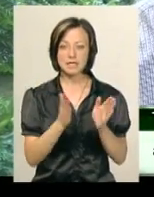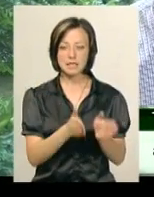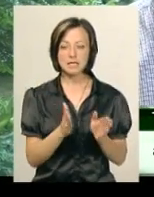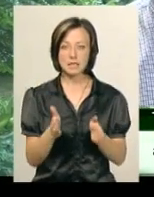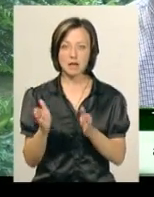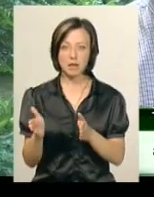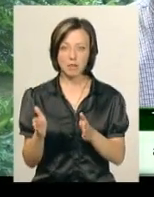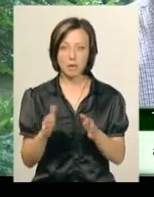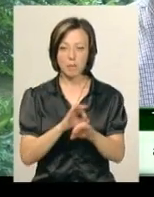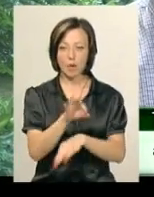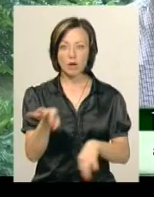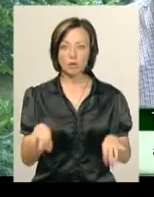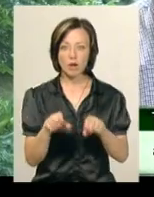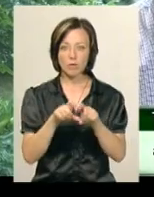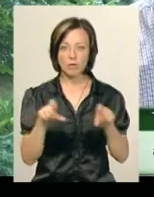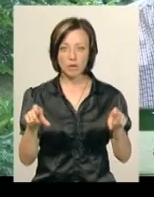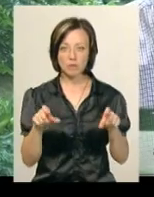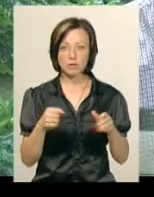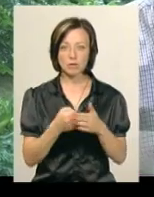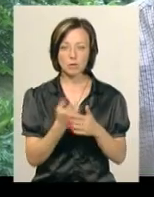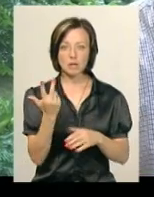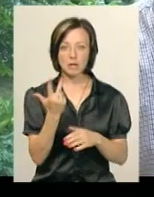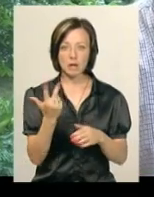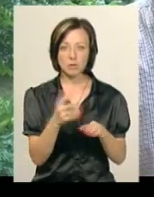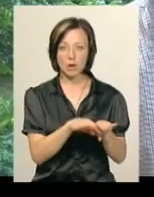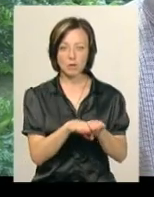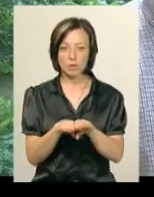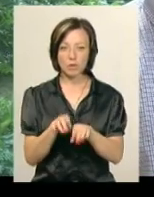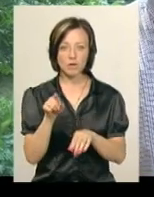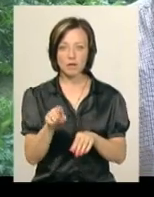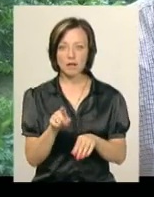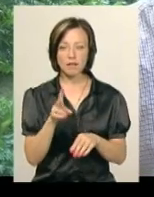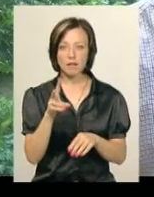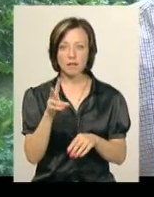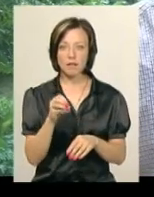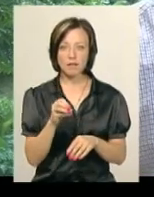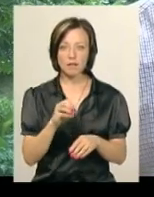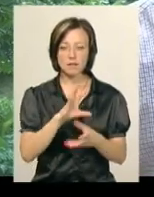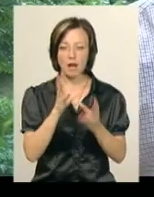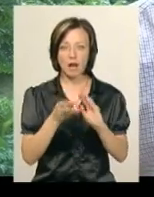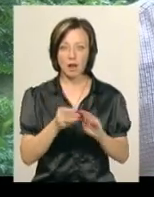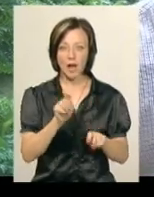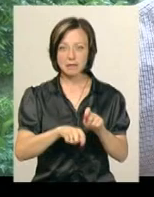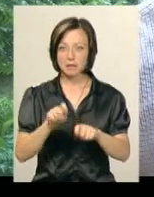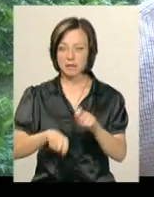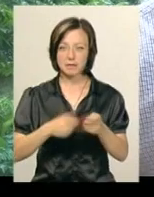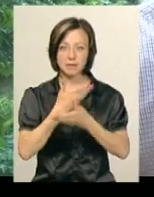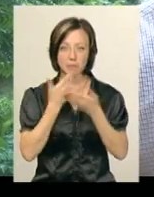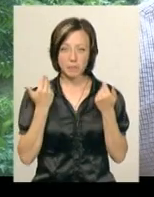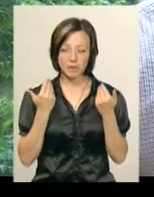проєктування об'єкти до третьої категорії, вони не проходили загально комплексної експертизи,